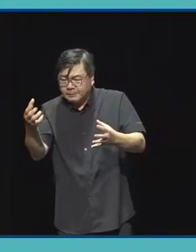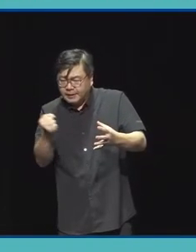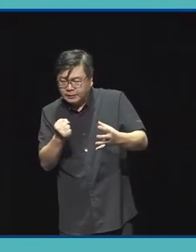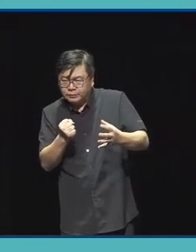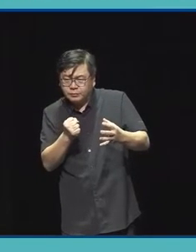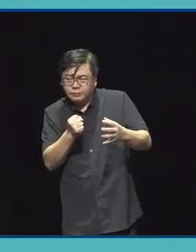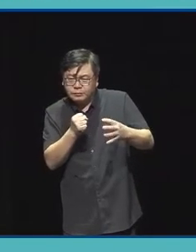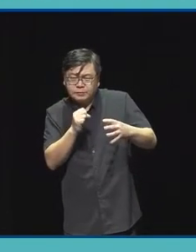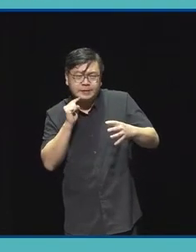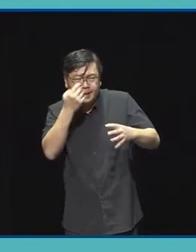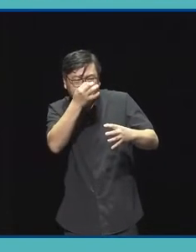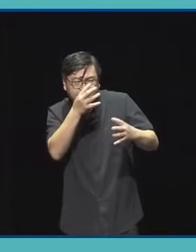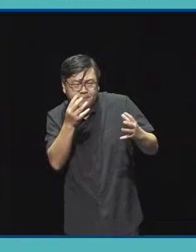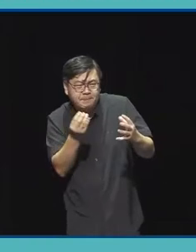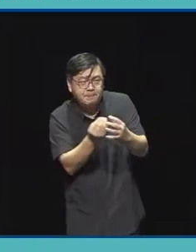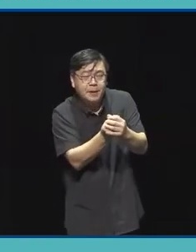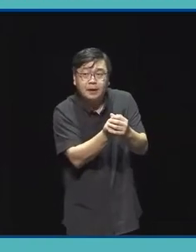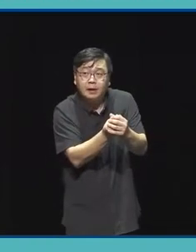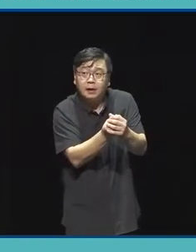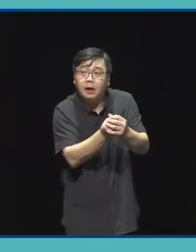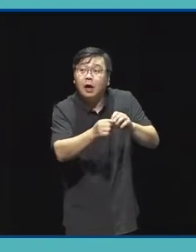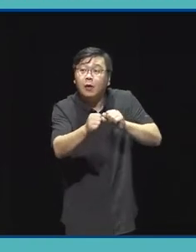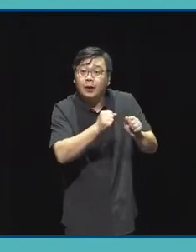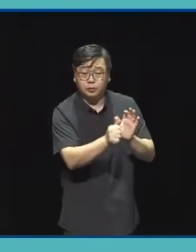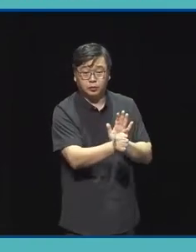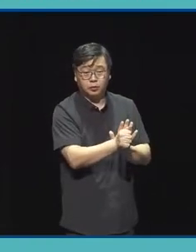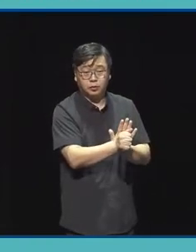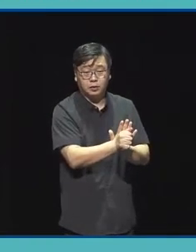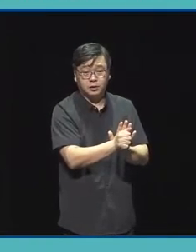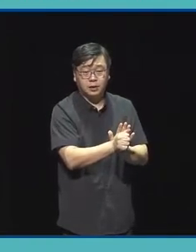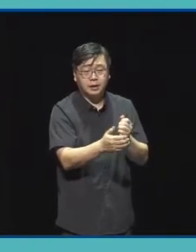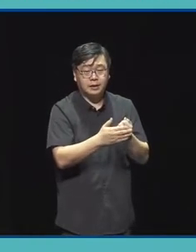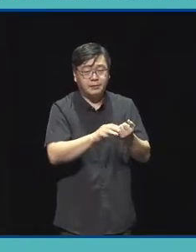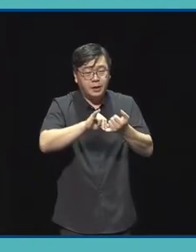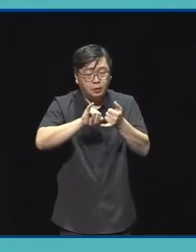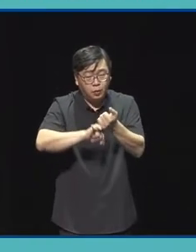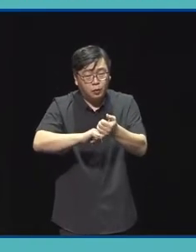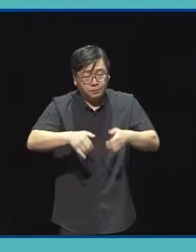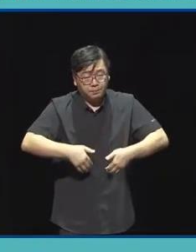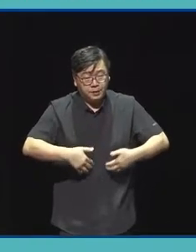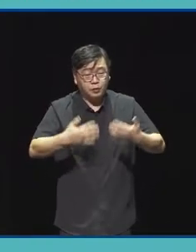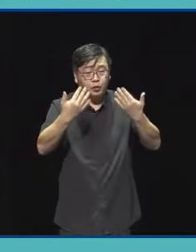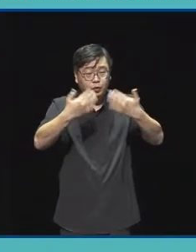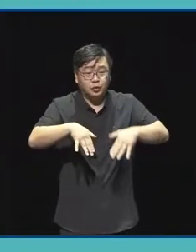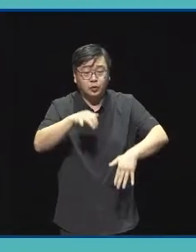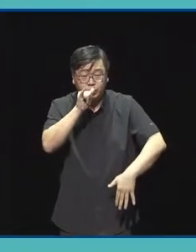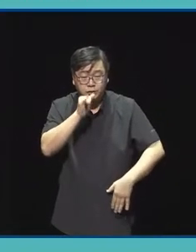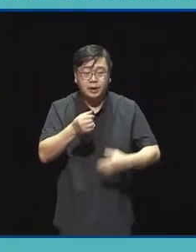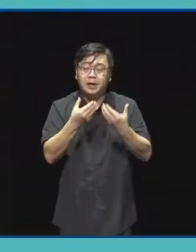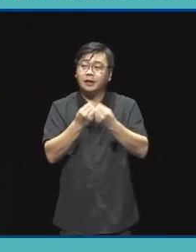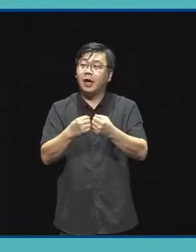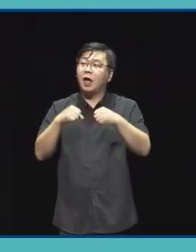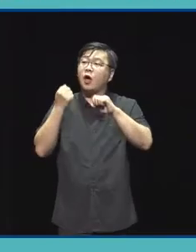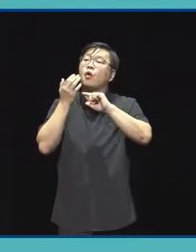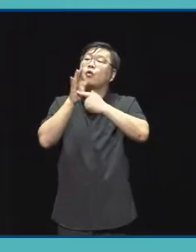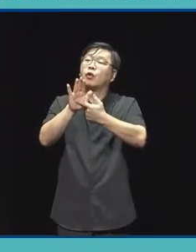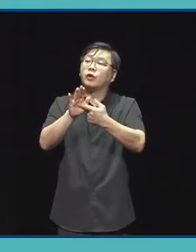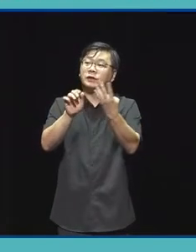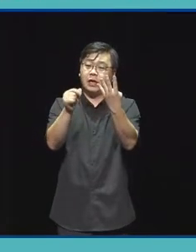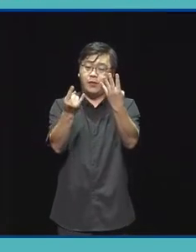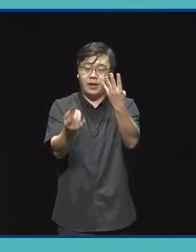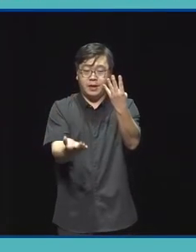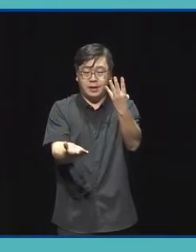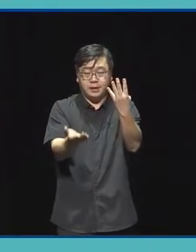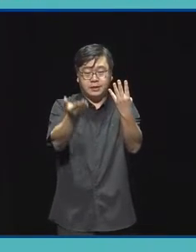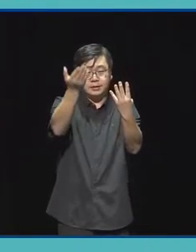제작하는 사업입니다 그래서 필수 수행 조건이 있는데요 국내에서 공연 4회 이상, 전시 7일 이상 또는